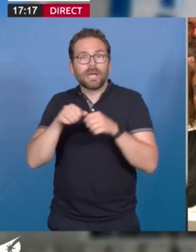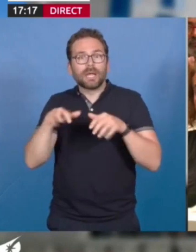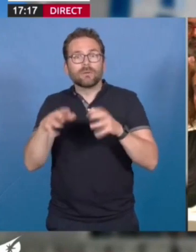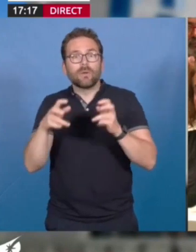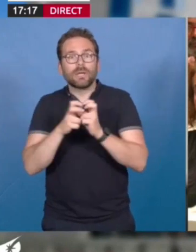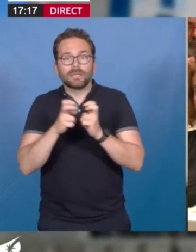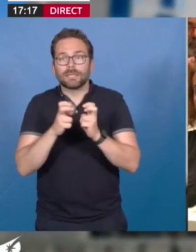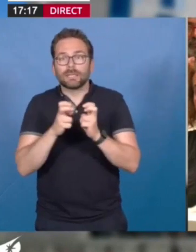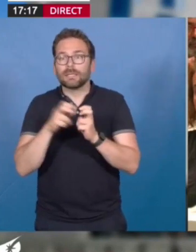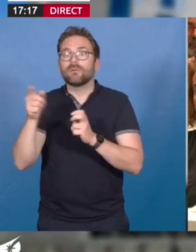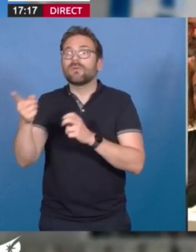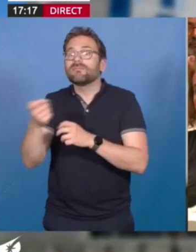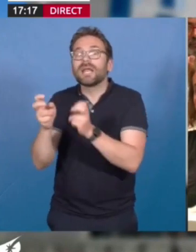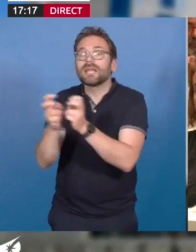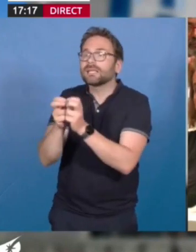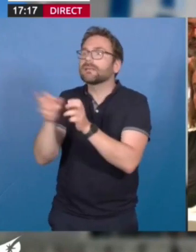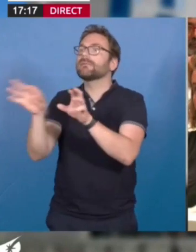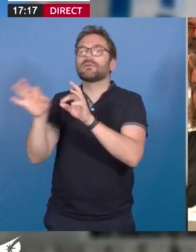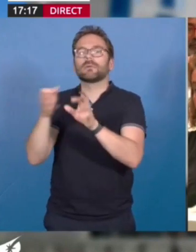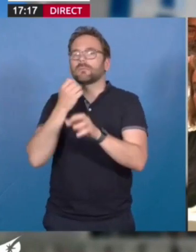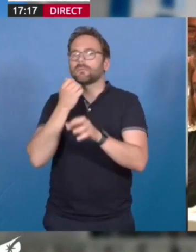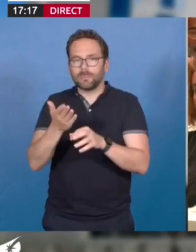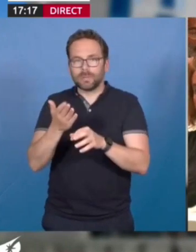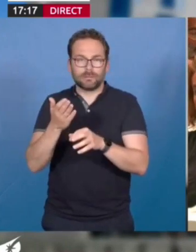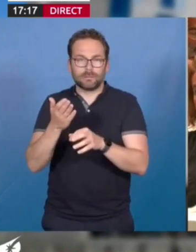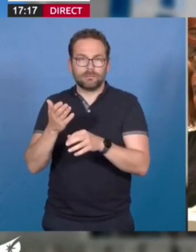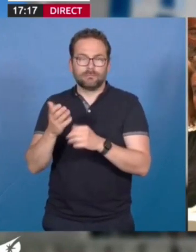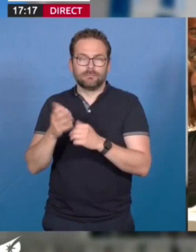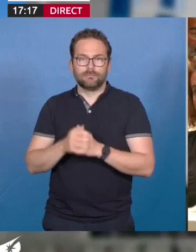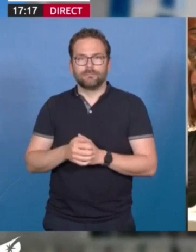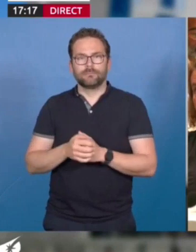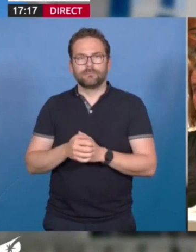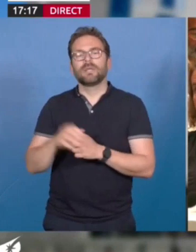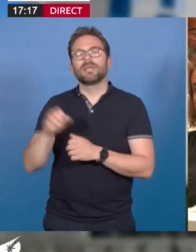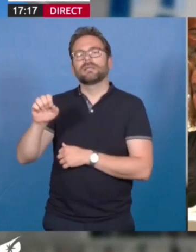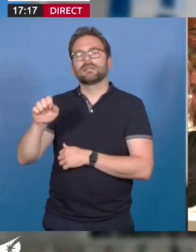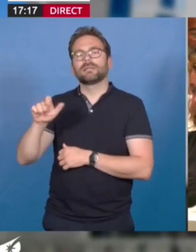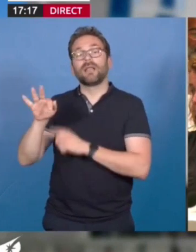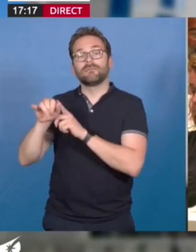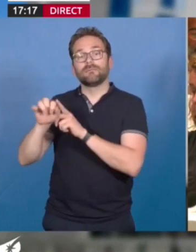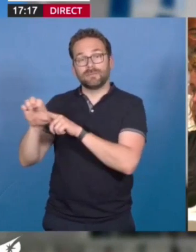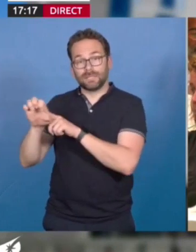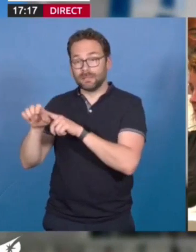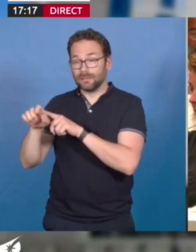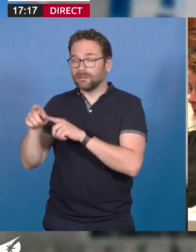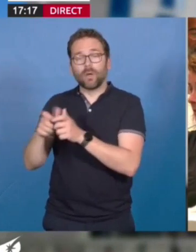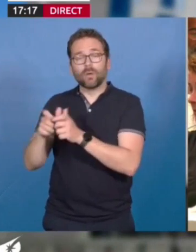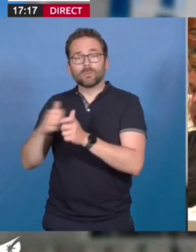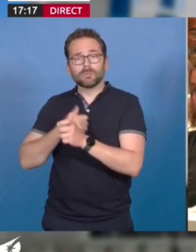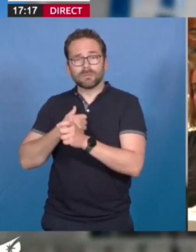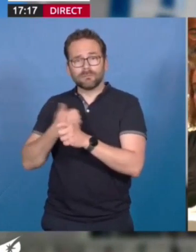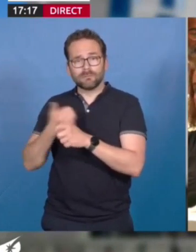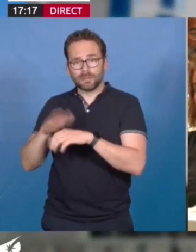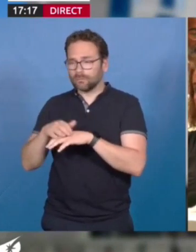ne sélectionne pas la provenance de l'électricité produite et qu'il transporte. Selfie fait partie de ces nombreux fournisseurs privés qui promettent de l